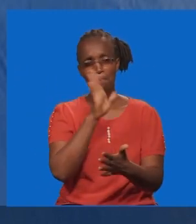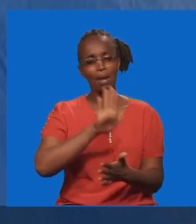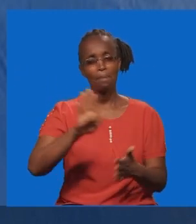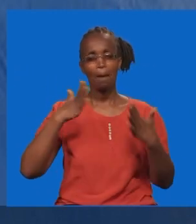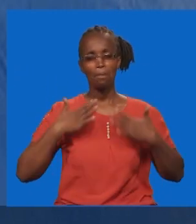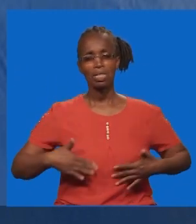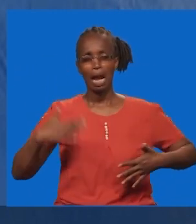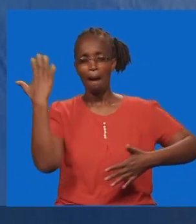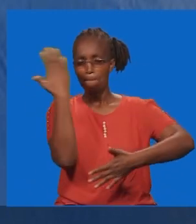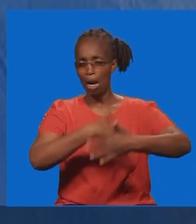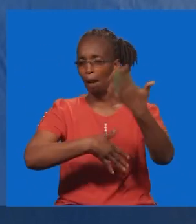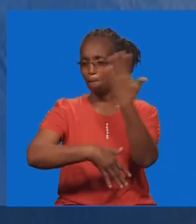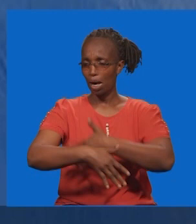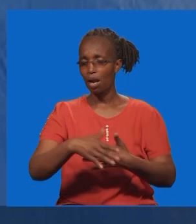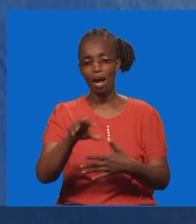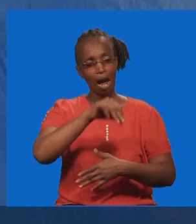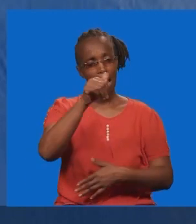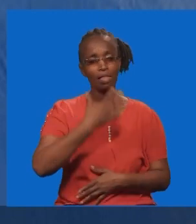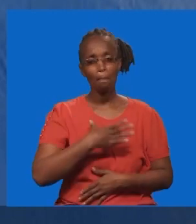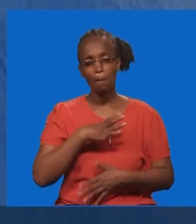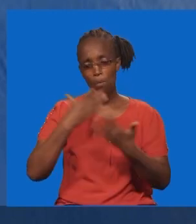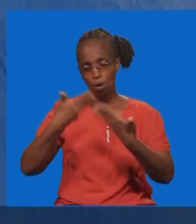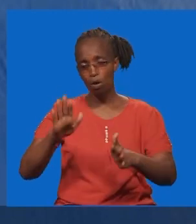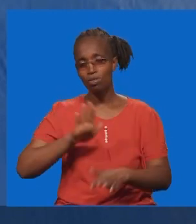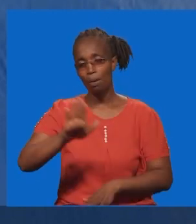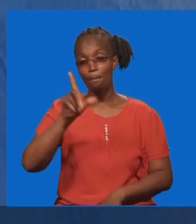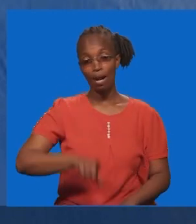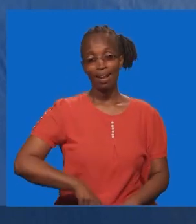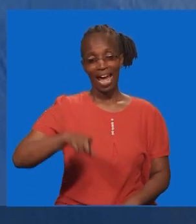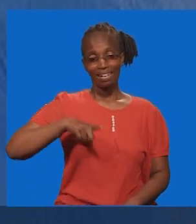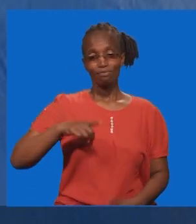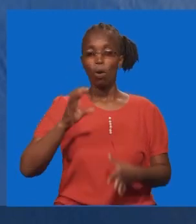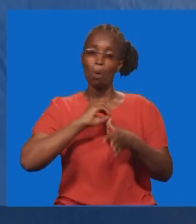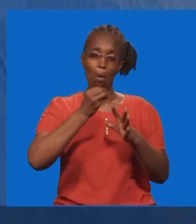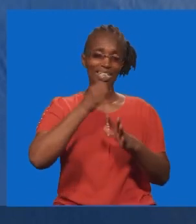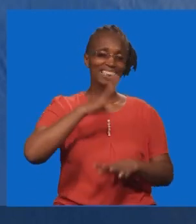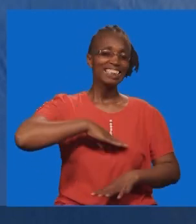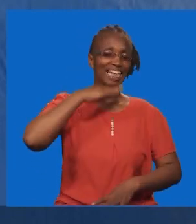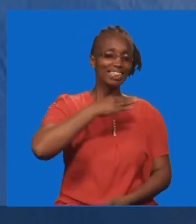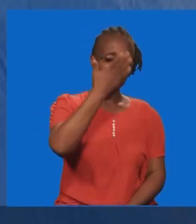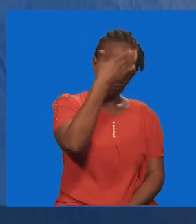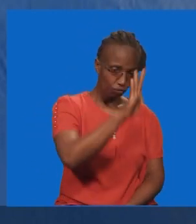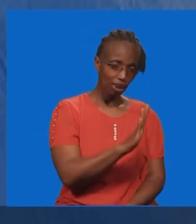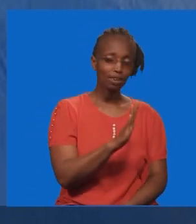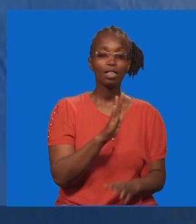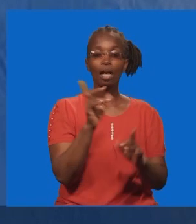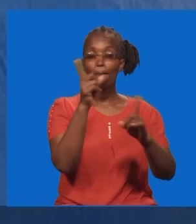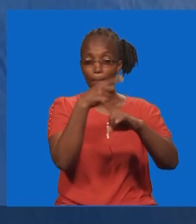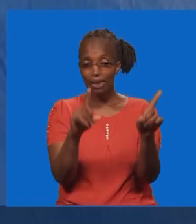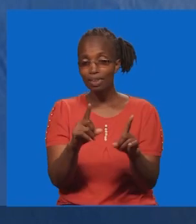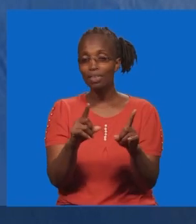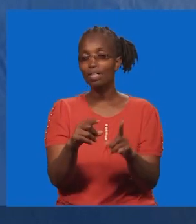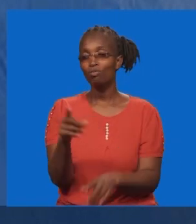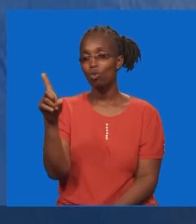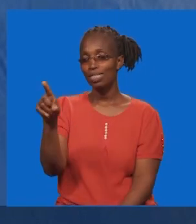wengine wakafunjika mili yao. Watu ambayo ulikuwa na wawo wengine wakapoteza maisha yao. Mbali wewe uko hapo na unasema ya